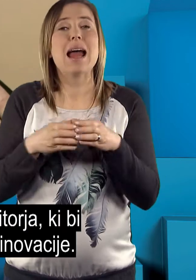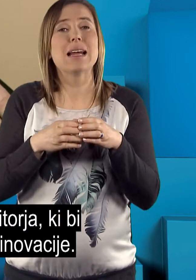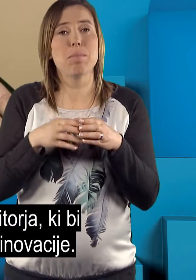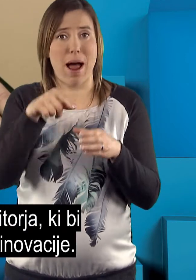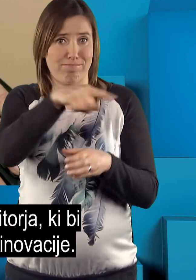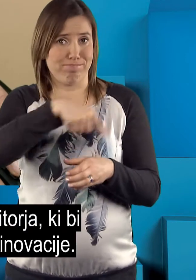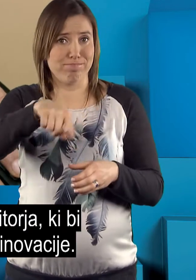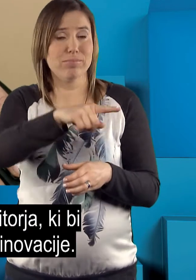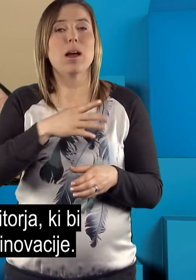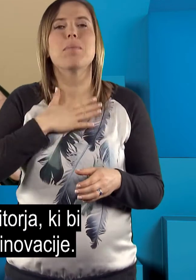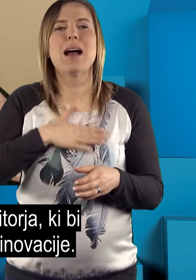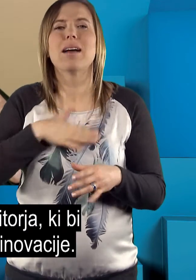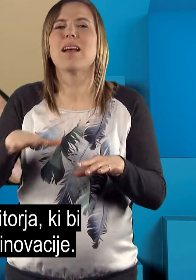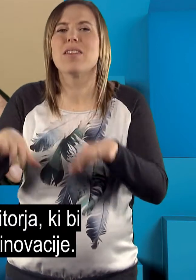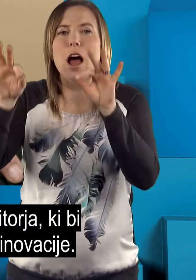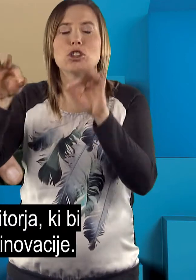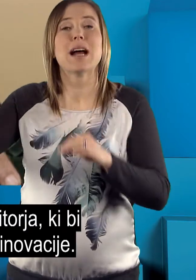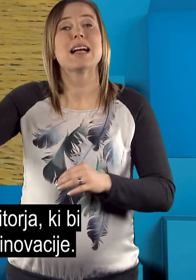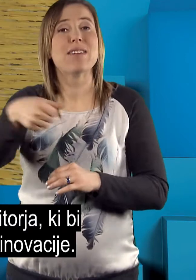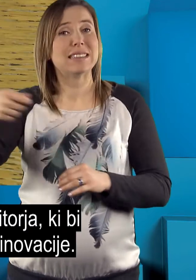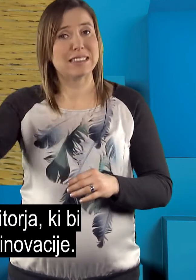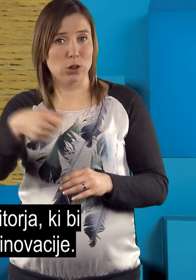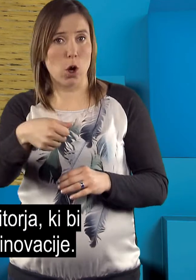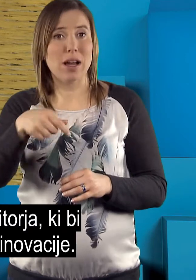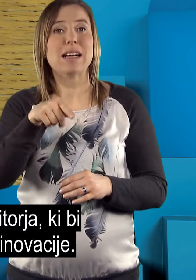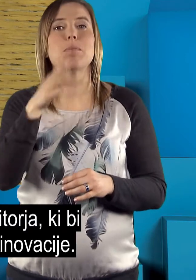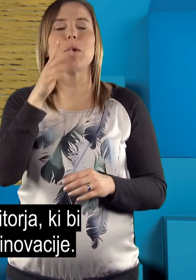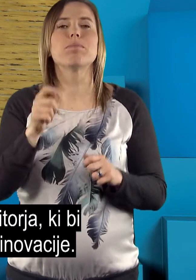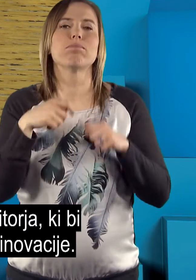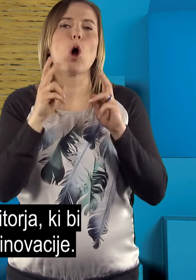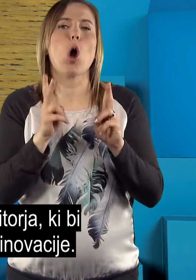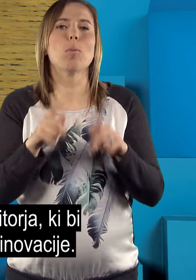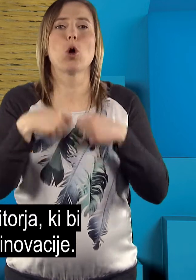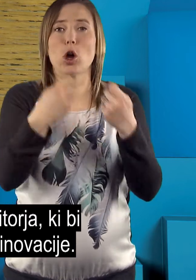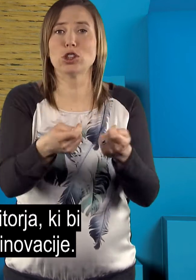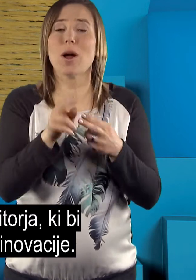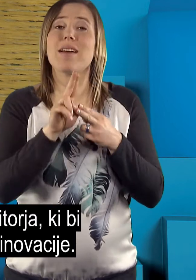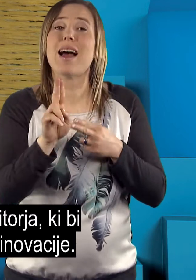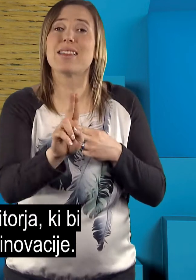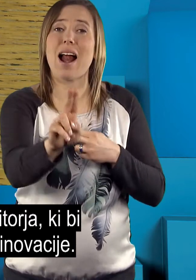Ekipa bi rada našla investitorja, ki bi omogočil nadaljni razvoj inovacije.